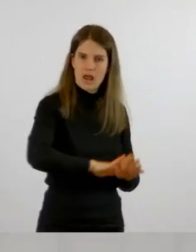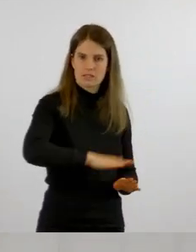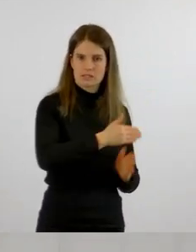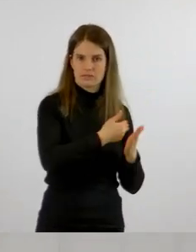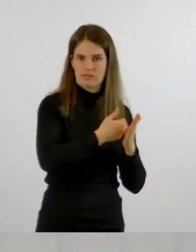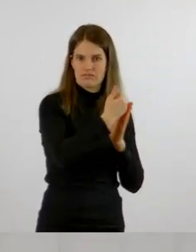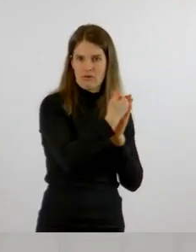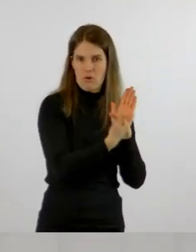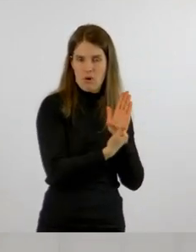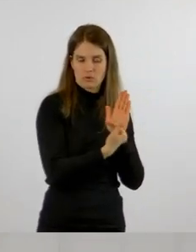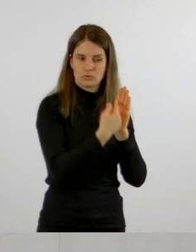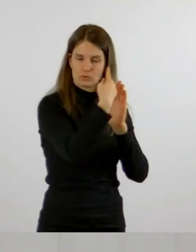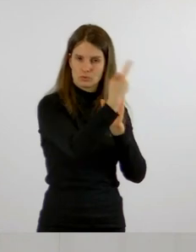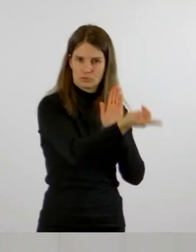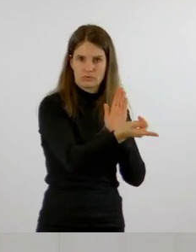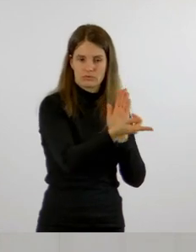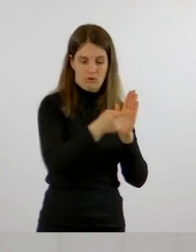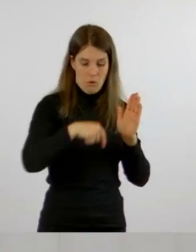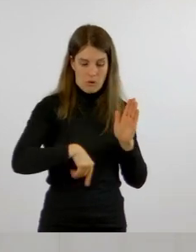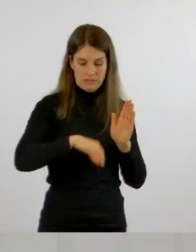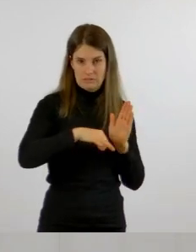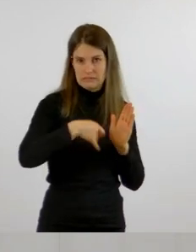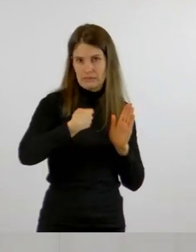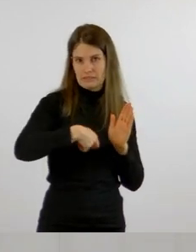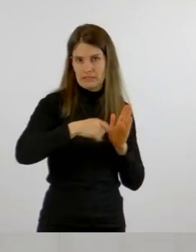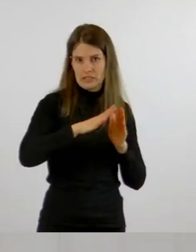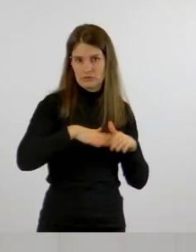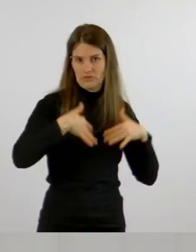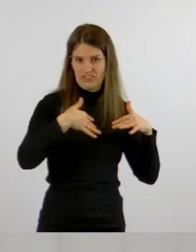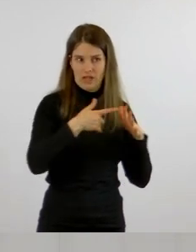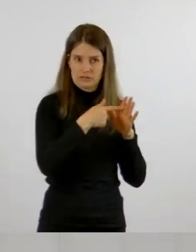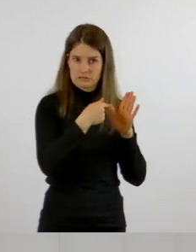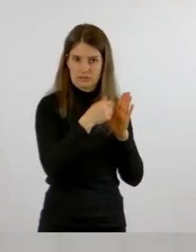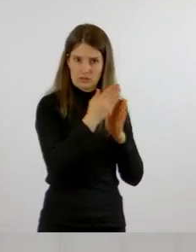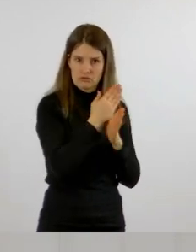ja im Ergebnis der heutigen Ministerpräsidentenkonferenz